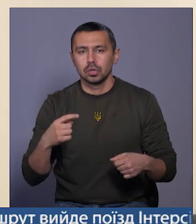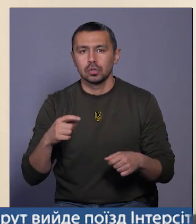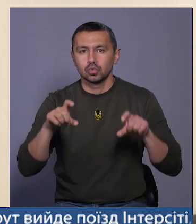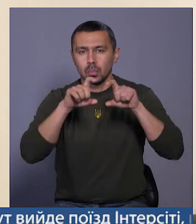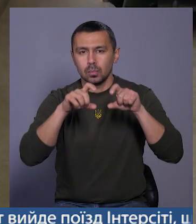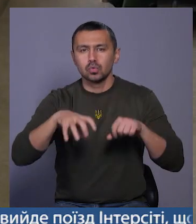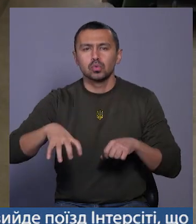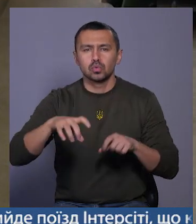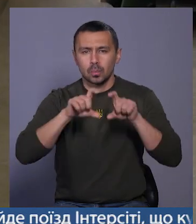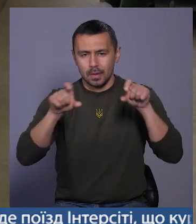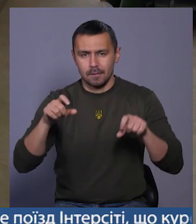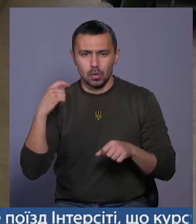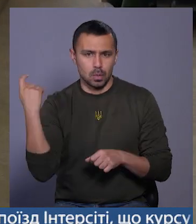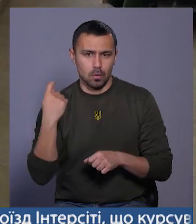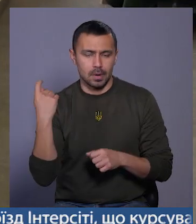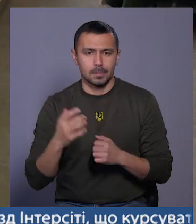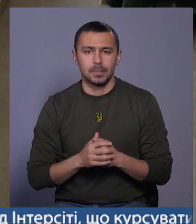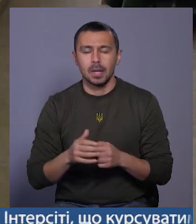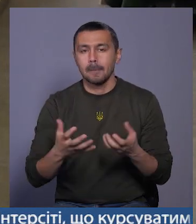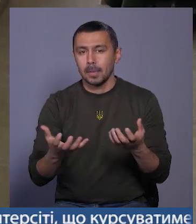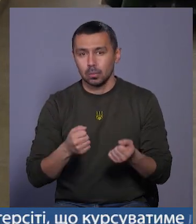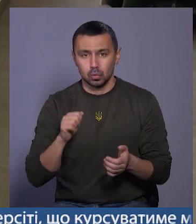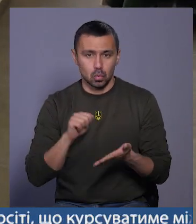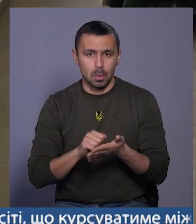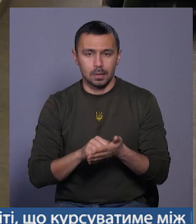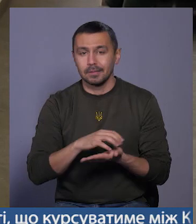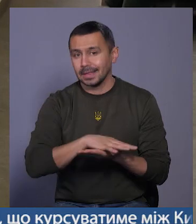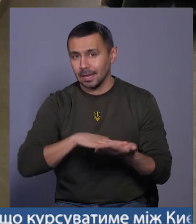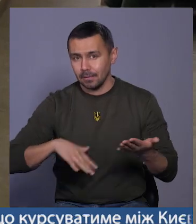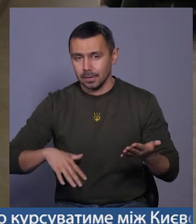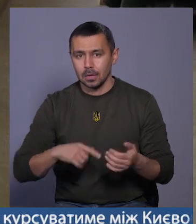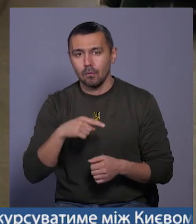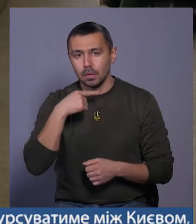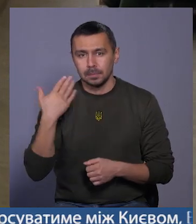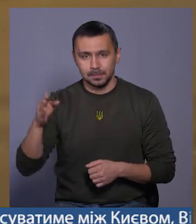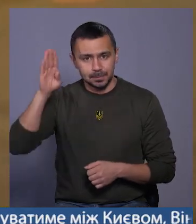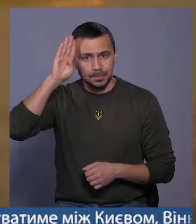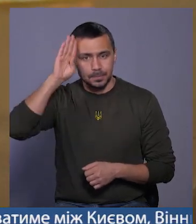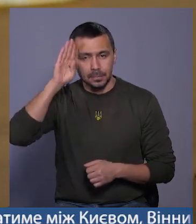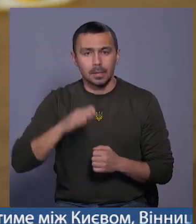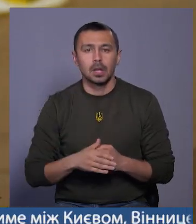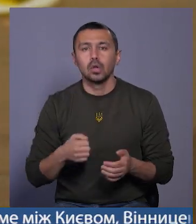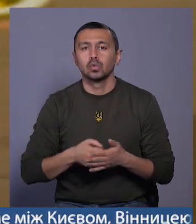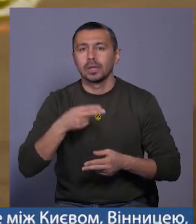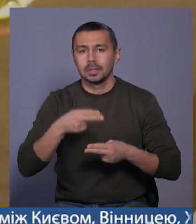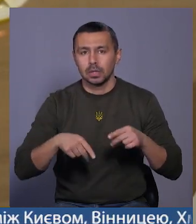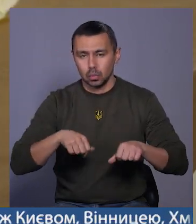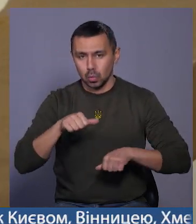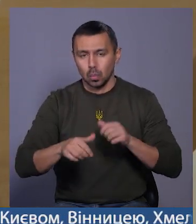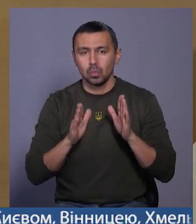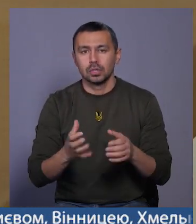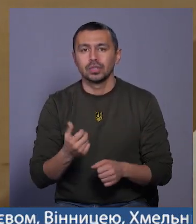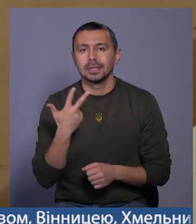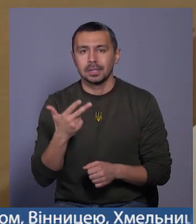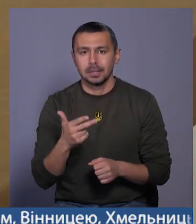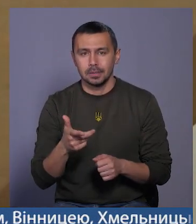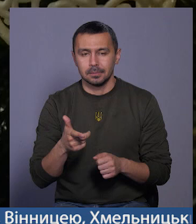так називаємо франшизу. Прийом документів на отримання мікрогрантів триває. За словами Сергія Залузького, до кінця цього року буде ще три